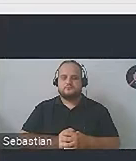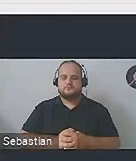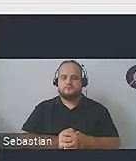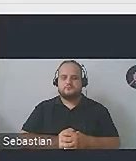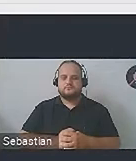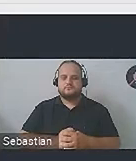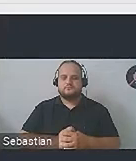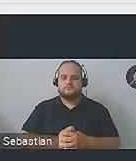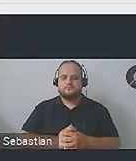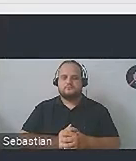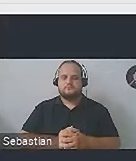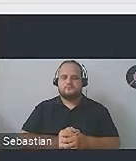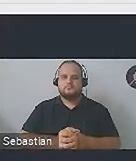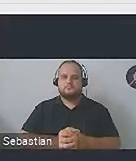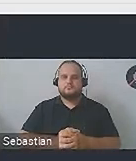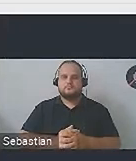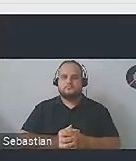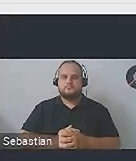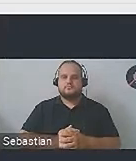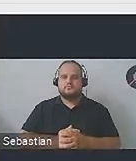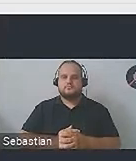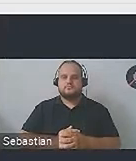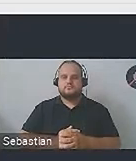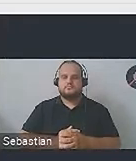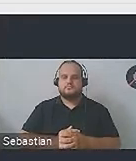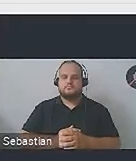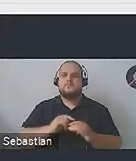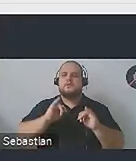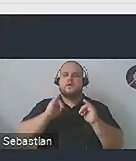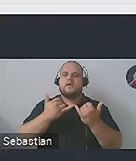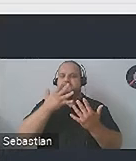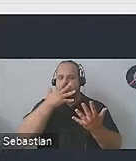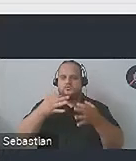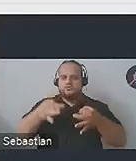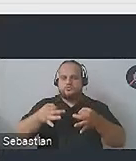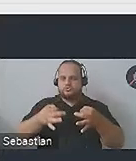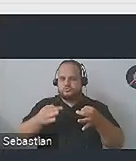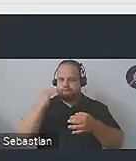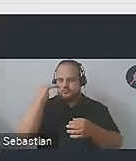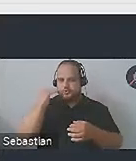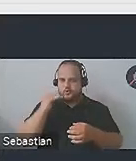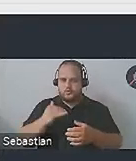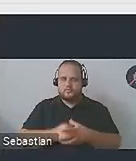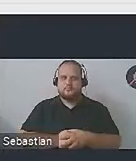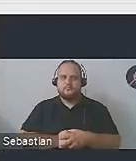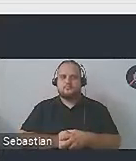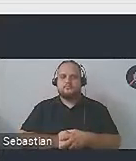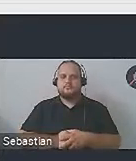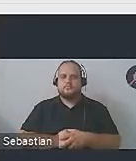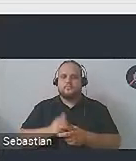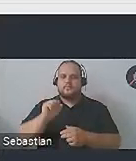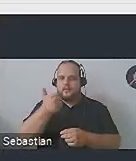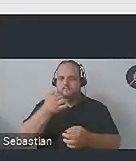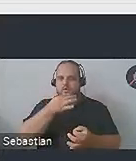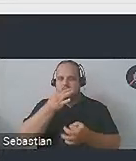już działa. Zaczniemy od naszego rozkładu jazdy na dzisiaj. Plan jest taki. Najpierw opowiem